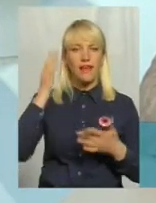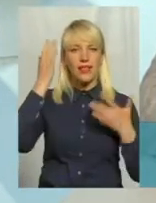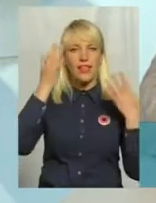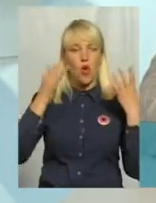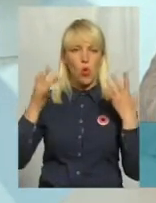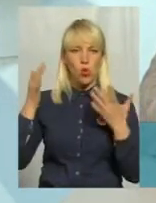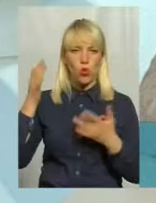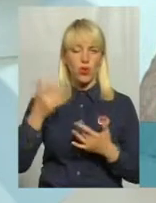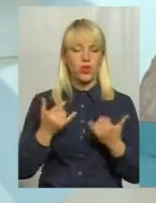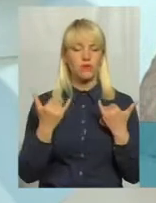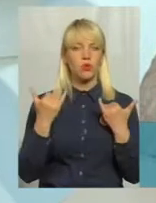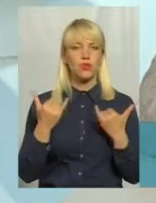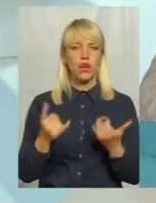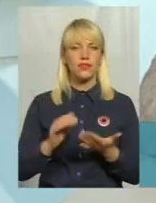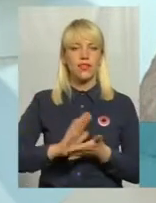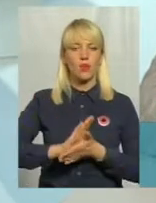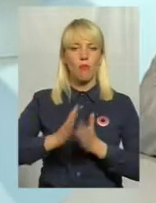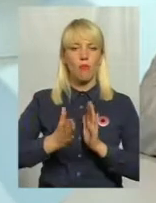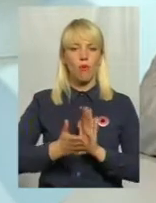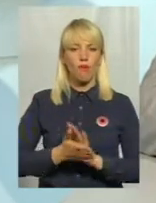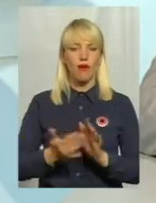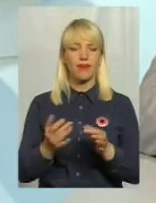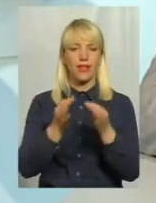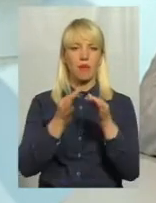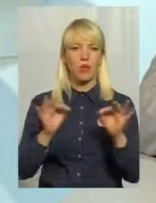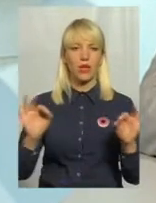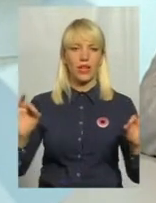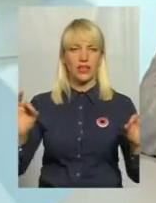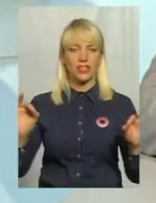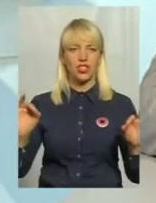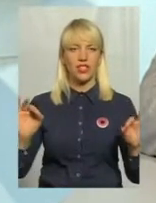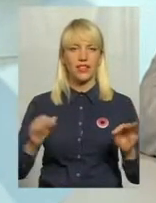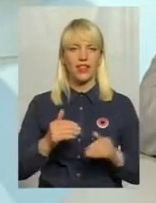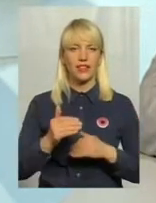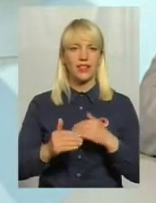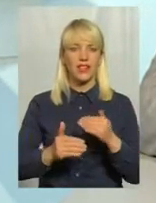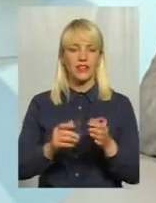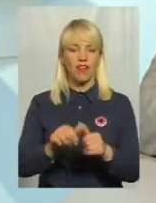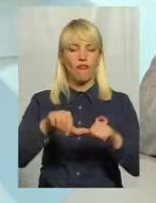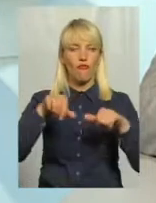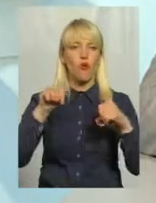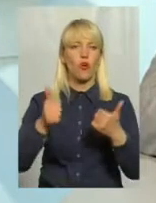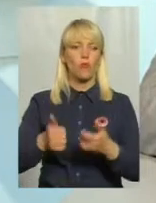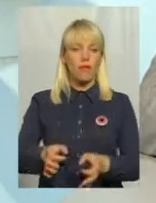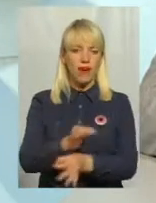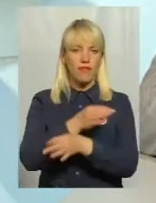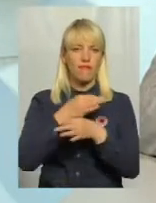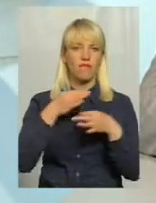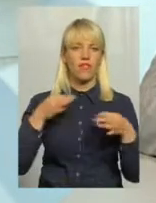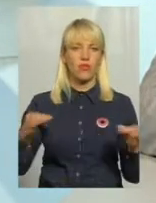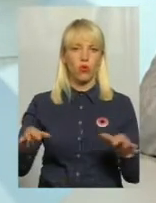сучасних умовах, в сучасних демократичних тенденціях, формування відкритого вільного